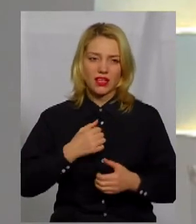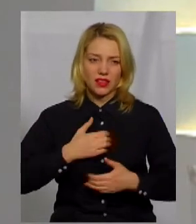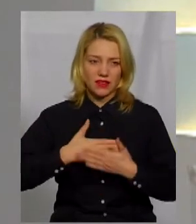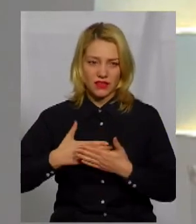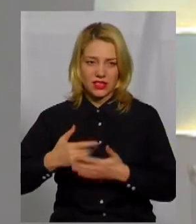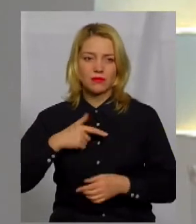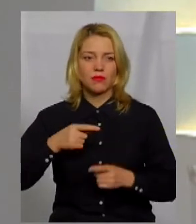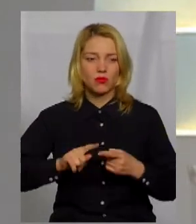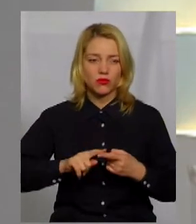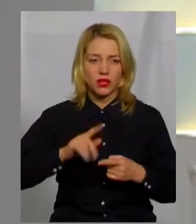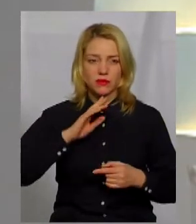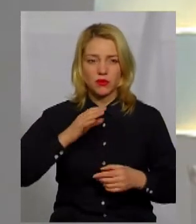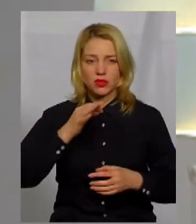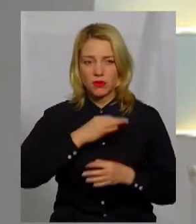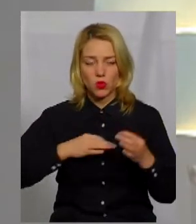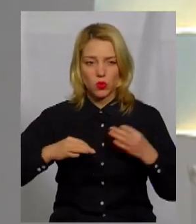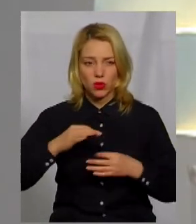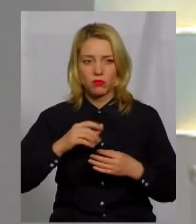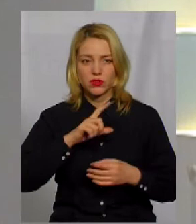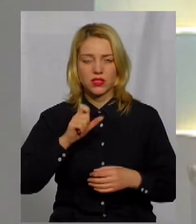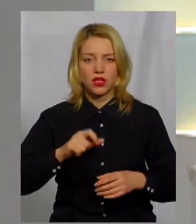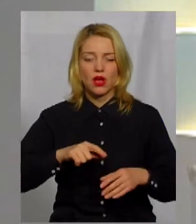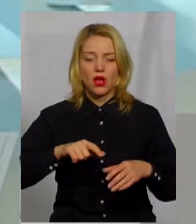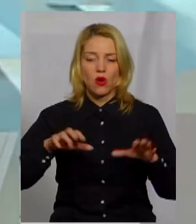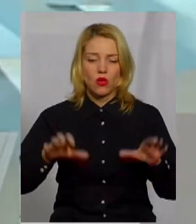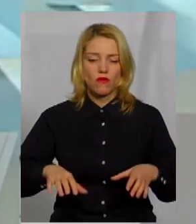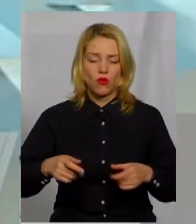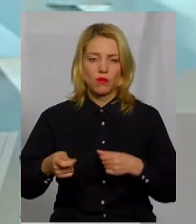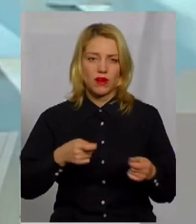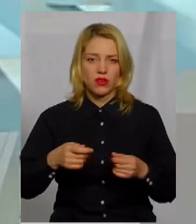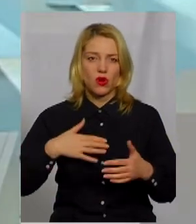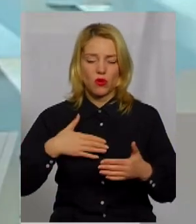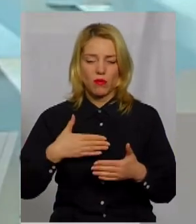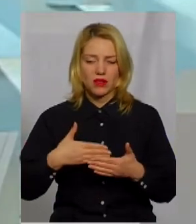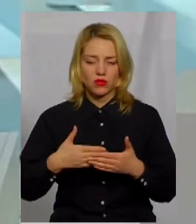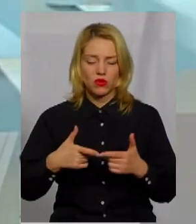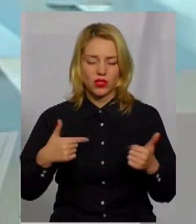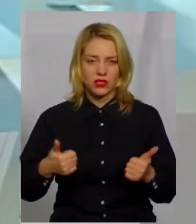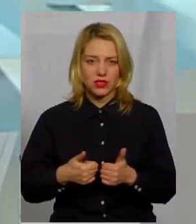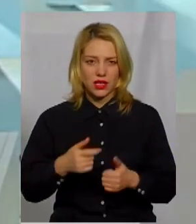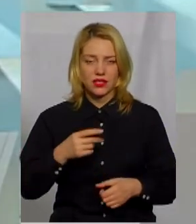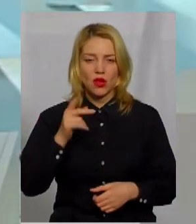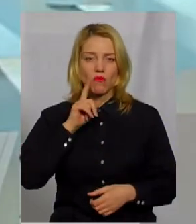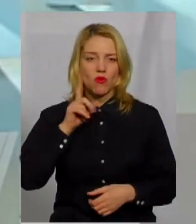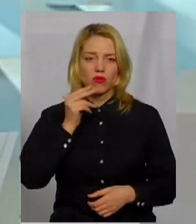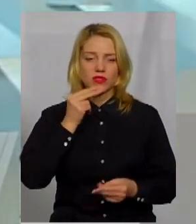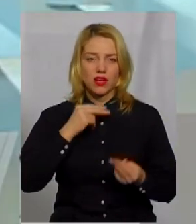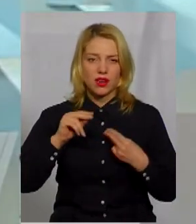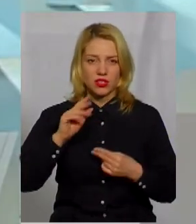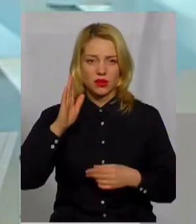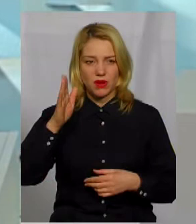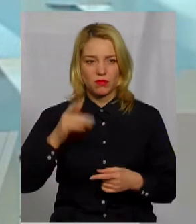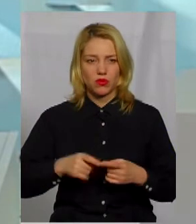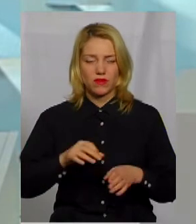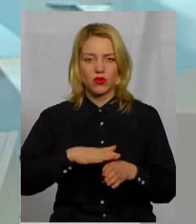суспільства у нашому краї? Про це спілкуємось із головою управління громадської організації «Молодь за краще майбутнє» Лесею Романюк та